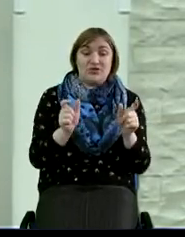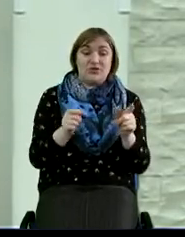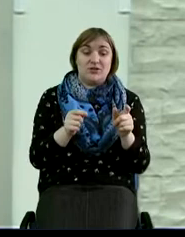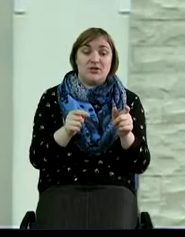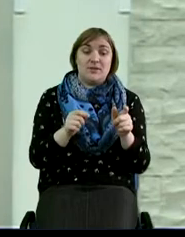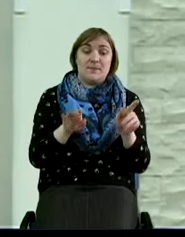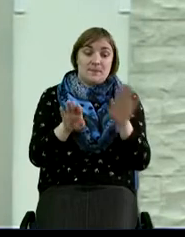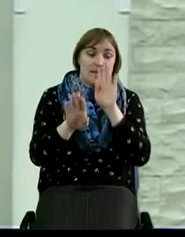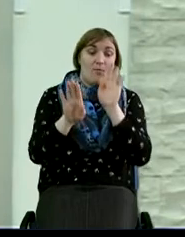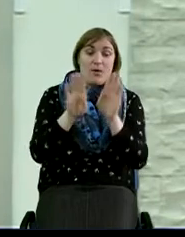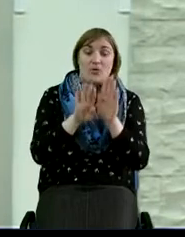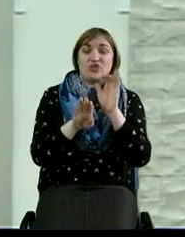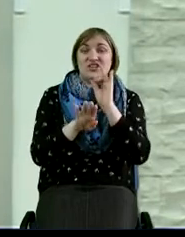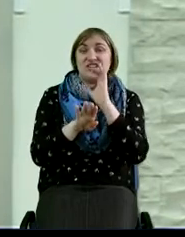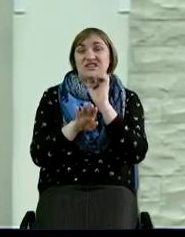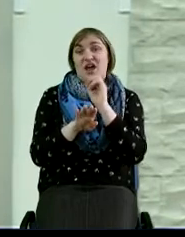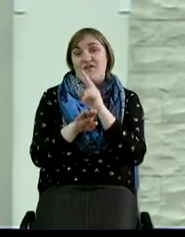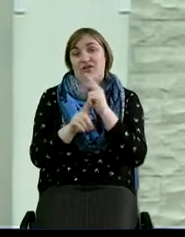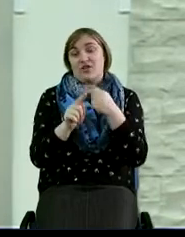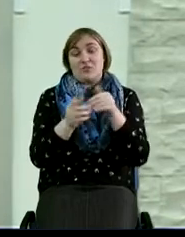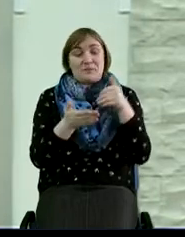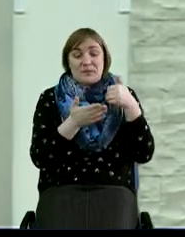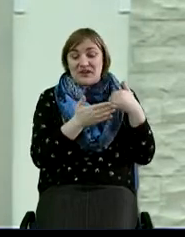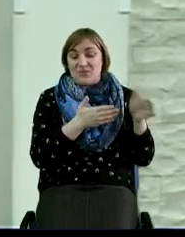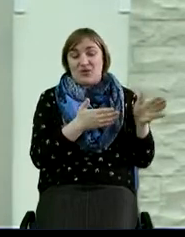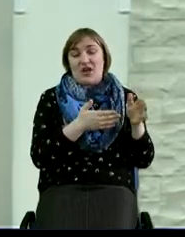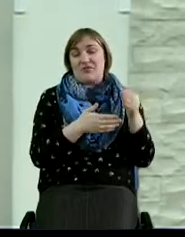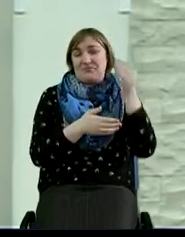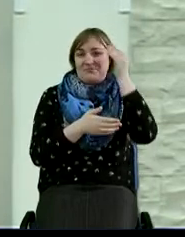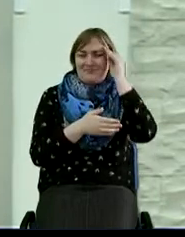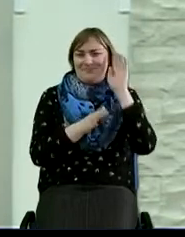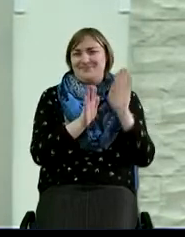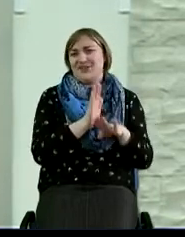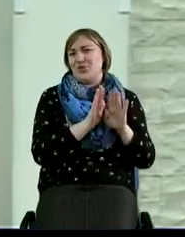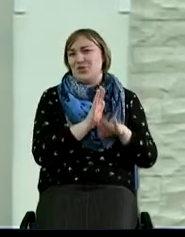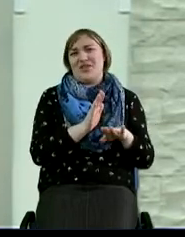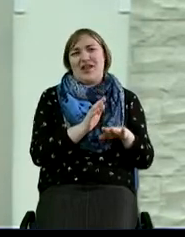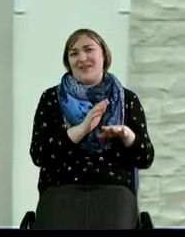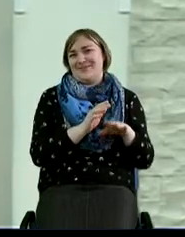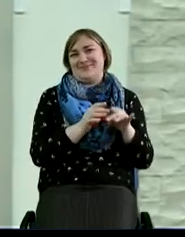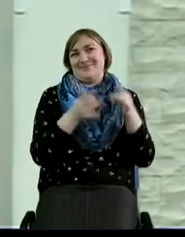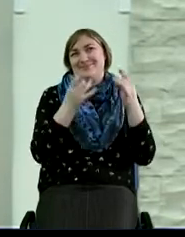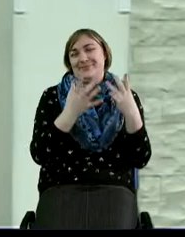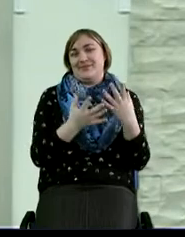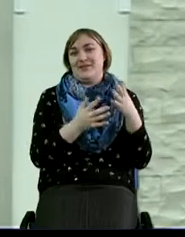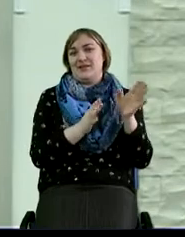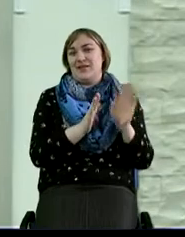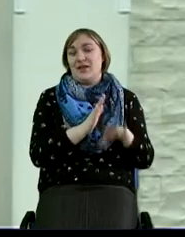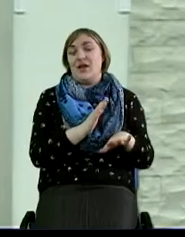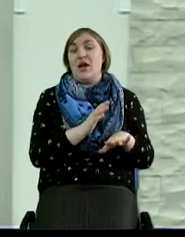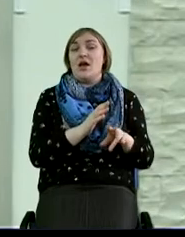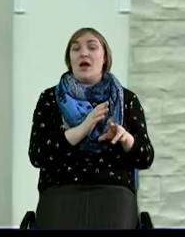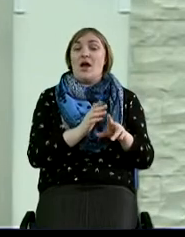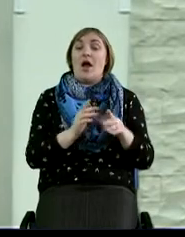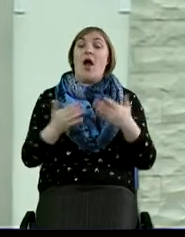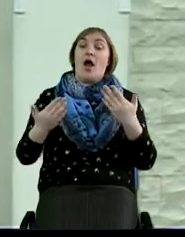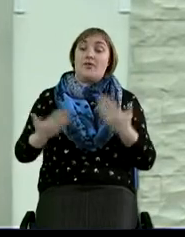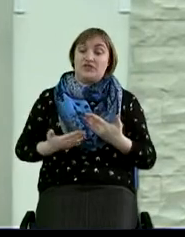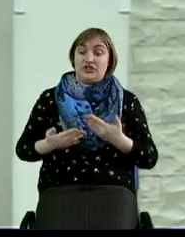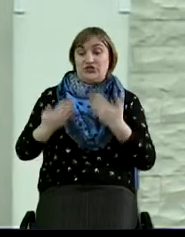похожи на Исава, которые пренебрегают этим и считают, что это все ерунда, что это мишура. То, что в жизни сегодня здесь